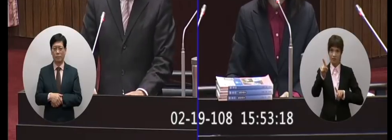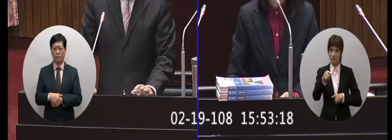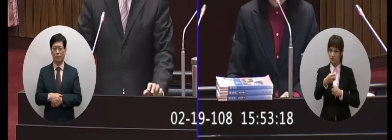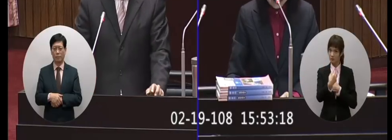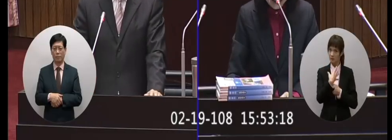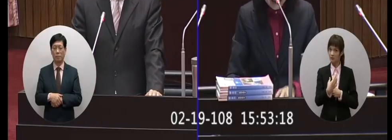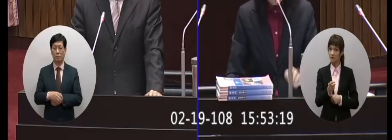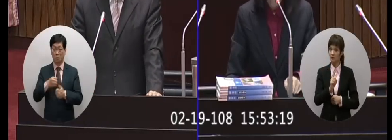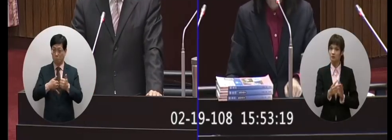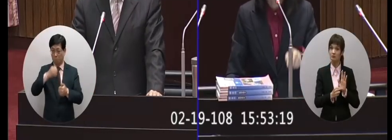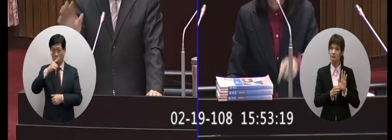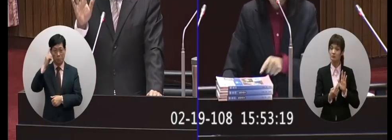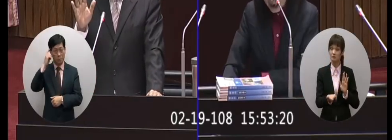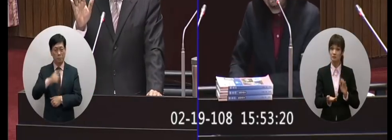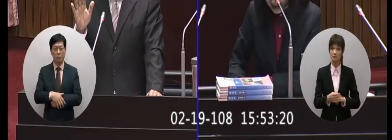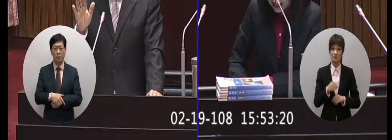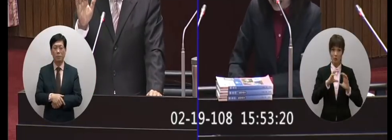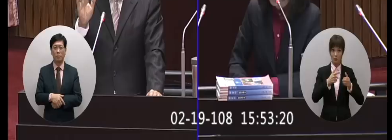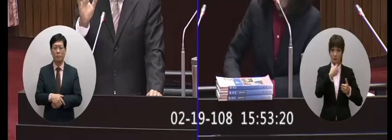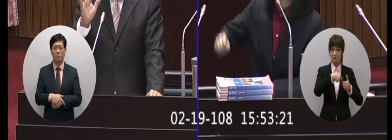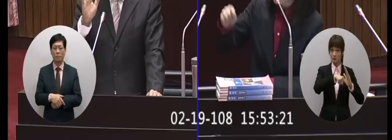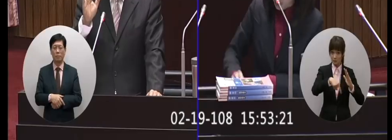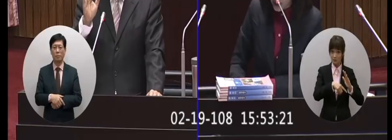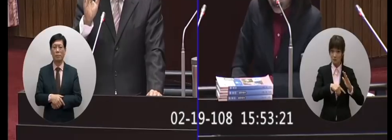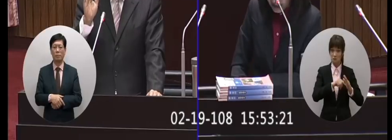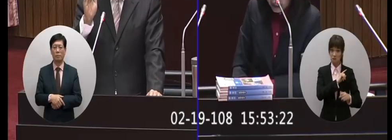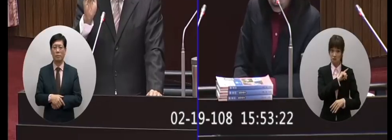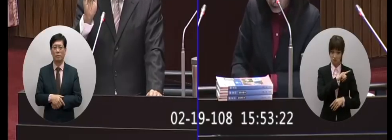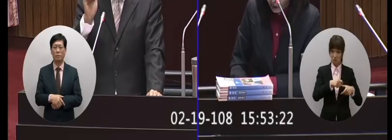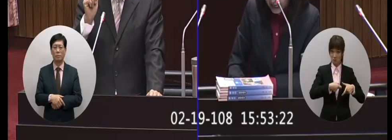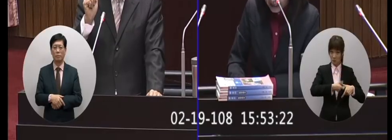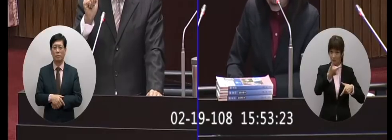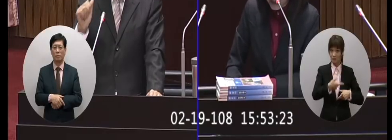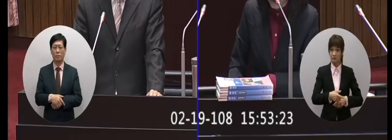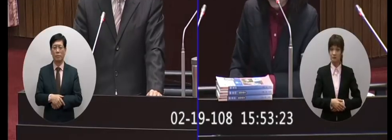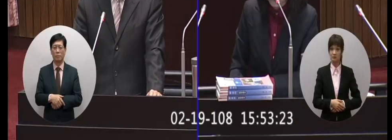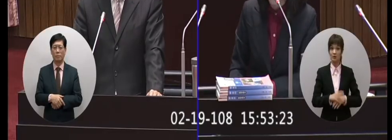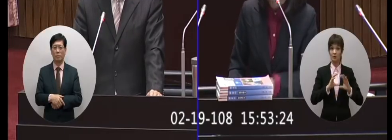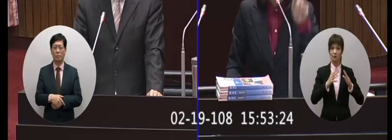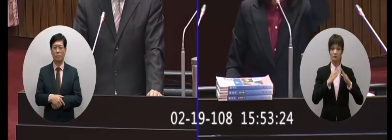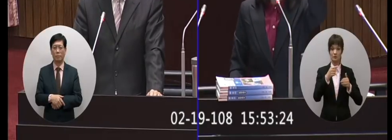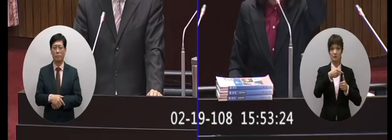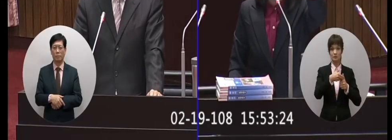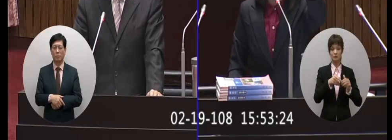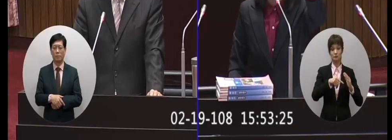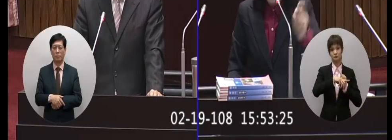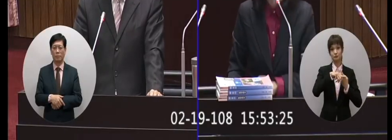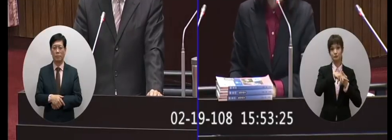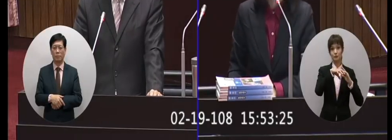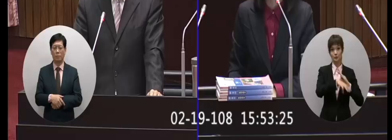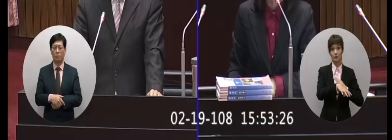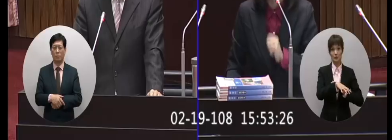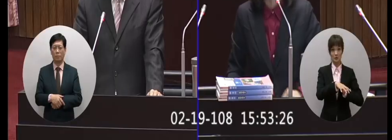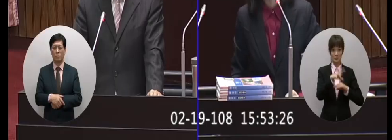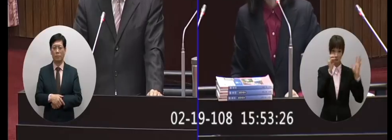是委員不好意思這個是國教院請看一下國家教育研教院的資料不是我的資料